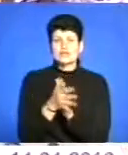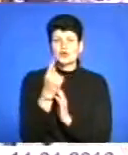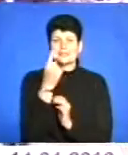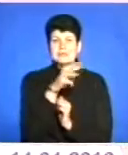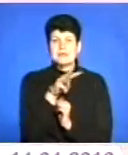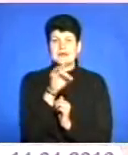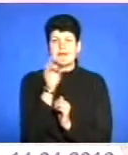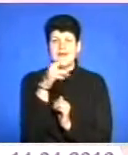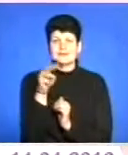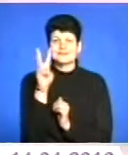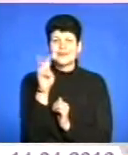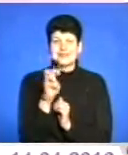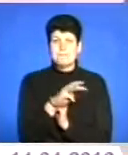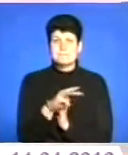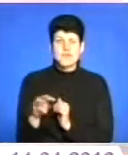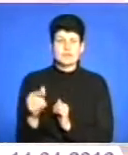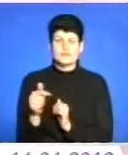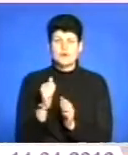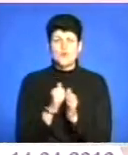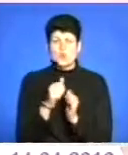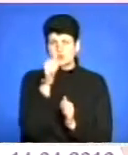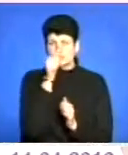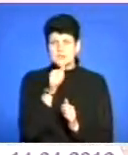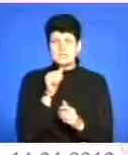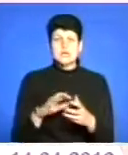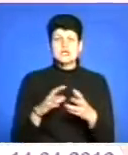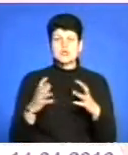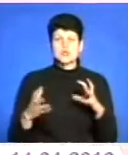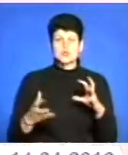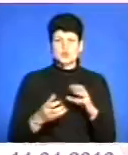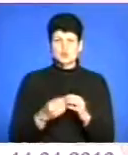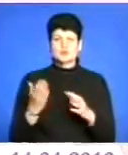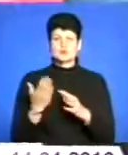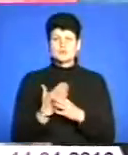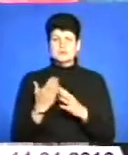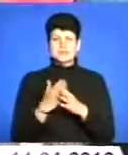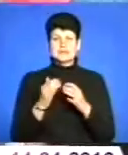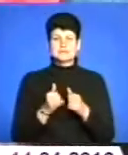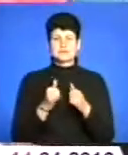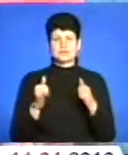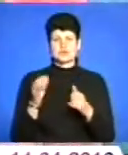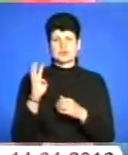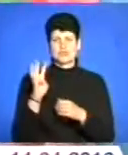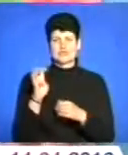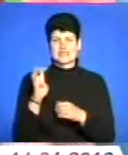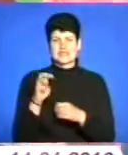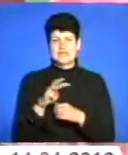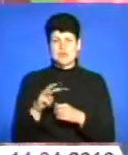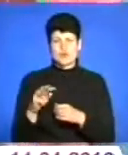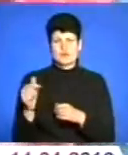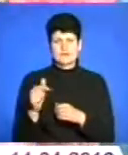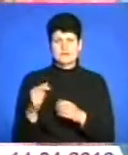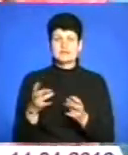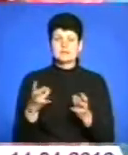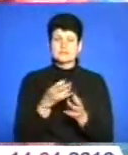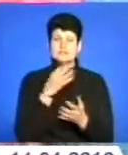мільярд 300 мільйонів гривень. Щомісяця сума субсидування на Тернопільщині перевищує 400 мільйонів гривень. Варто